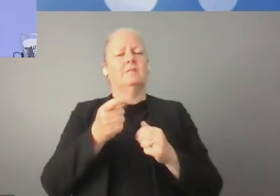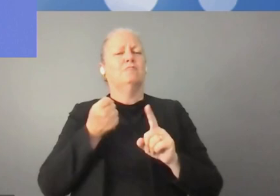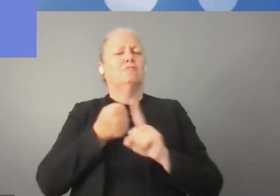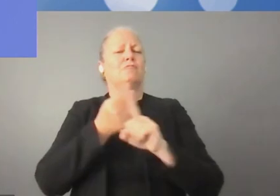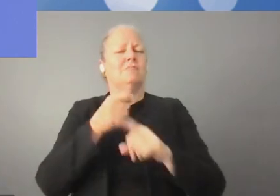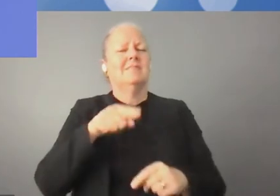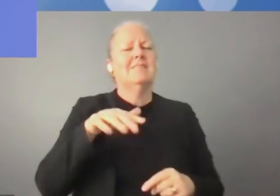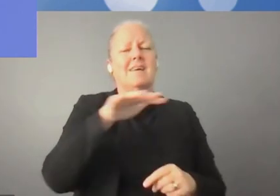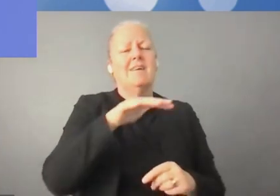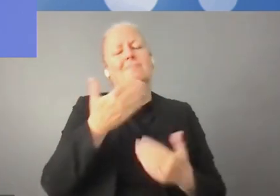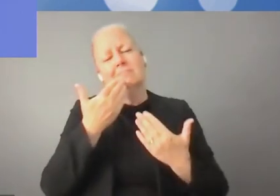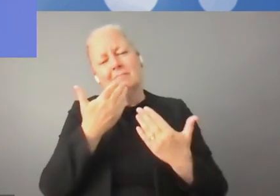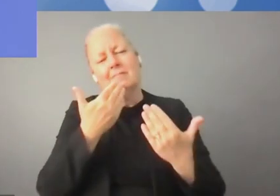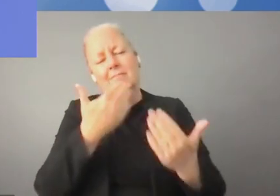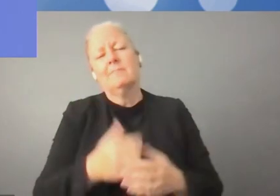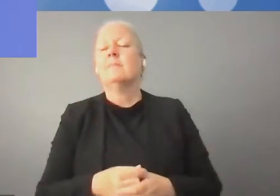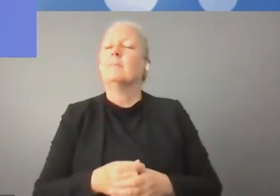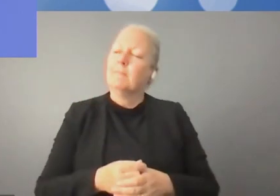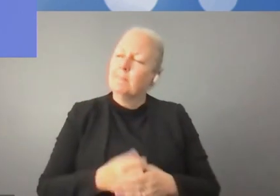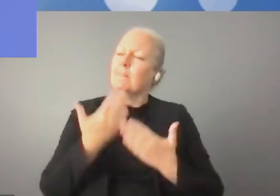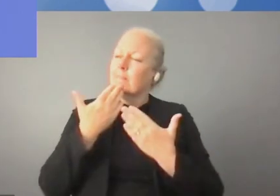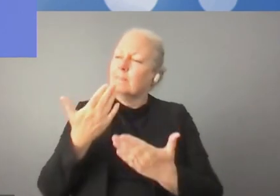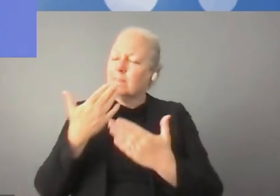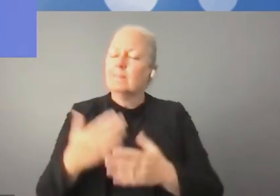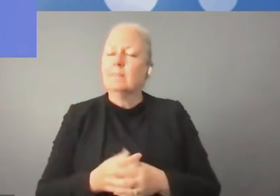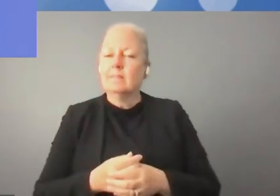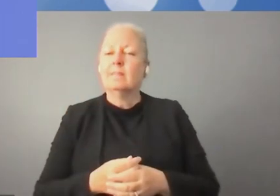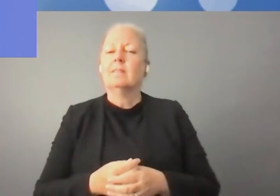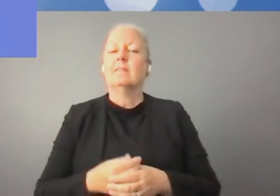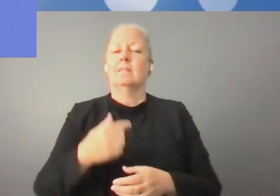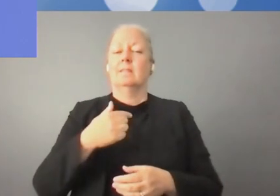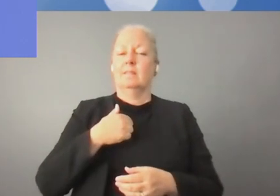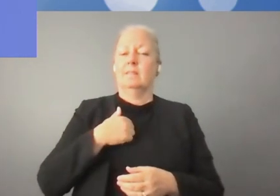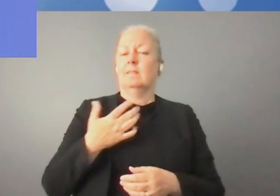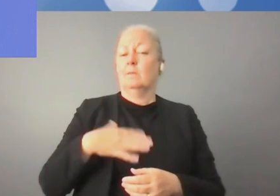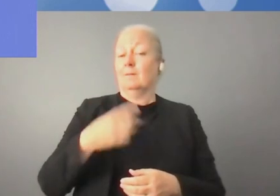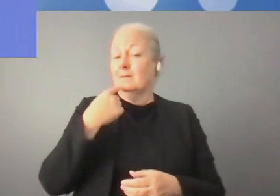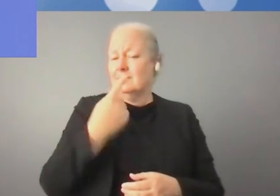dynamique dans notre activité parce que la demande est pressante.